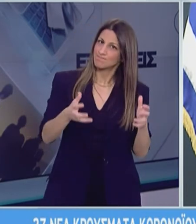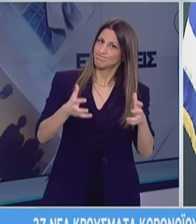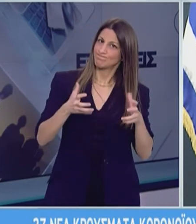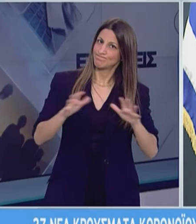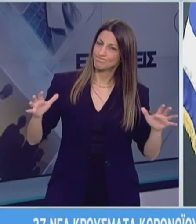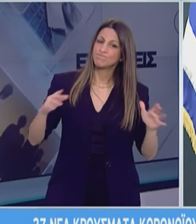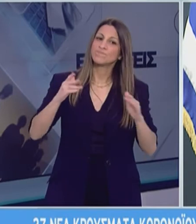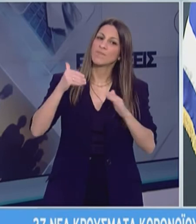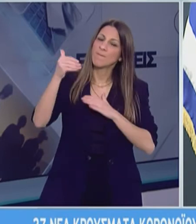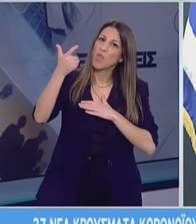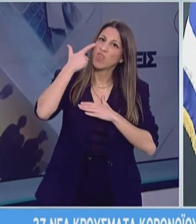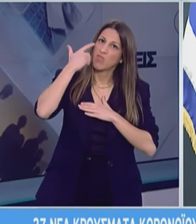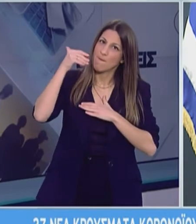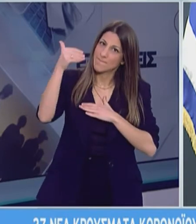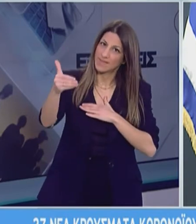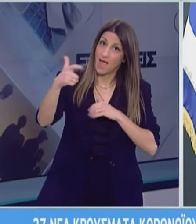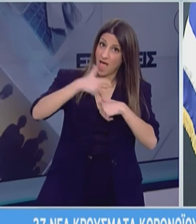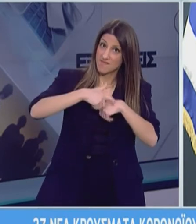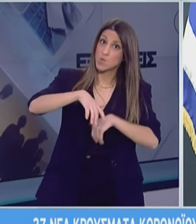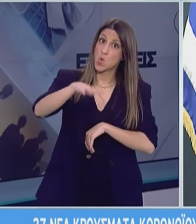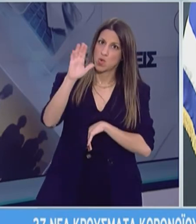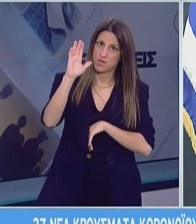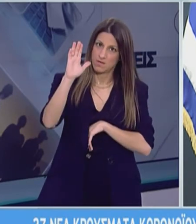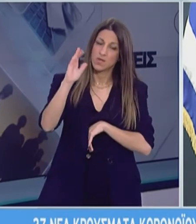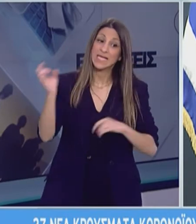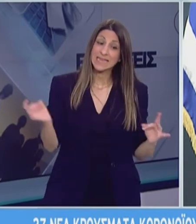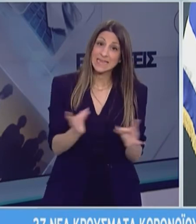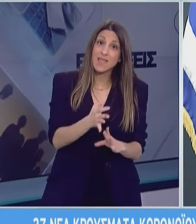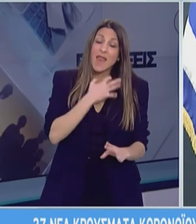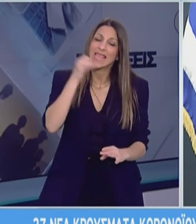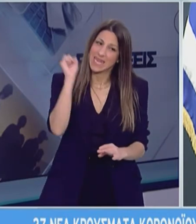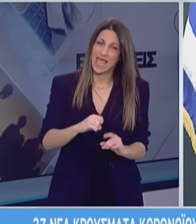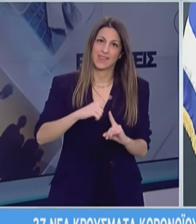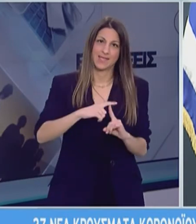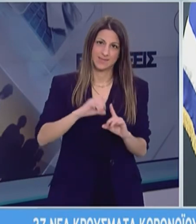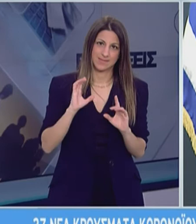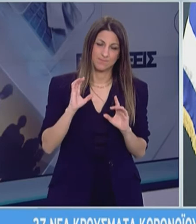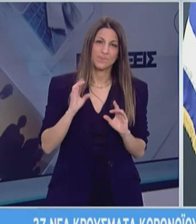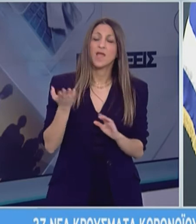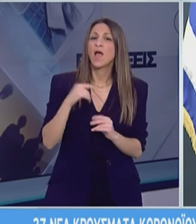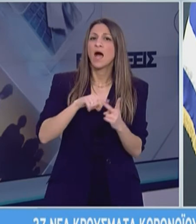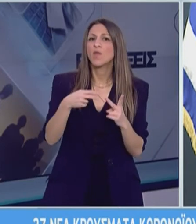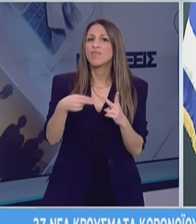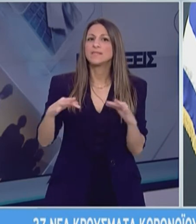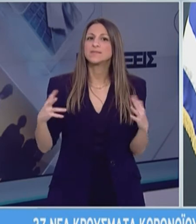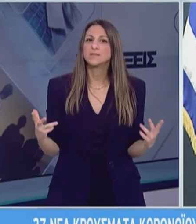Θα χρησιμοποιηθεί στο μέλλον με το σωστό τρόπο και έχουμε πλάνο για αυτό και δεν αλλάζει οπωσδήποτε τον τρόπο με τον οποίο αντιμετωπίζουμε ευάλωτους